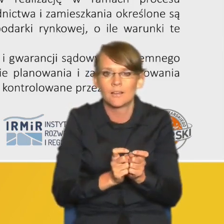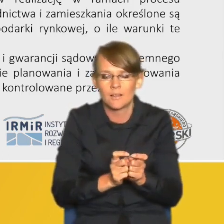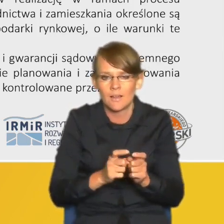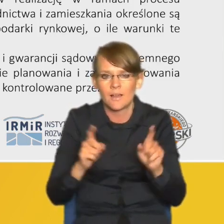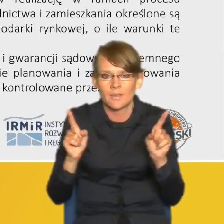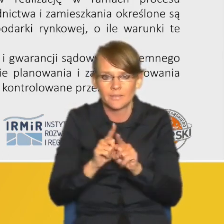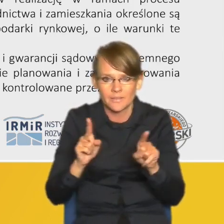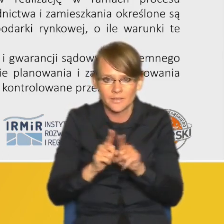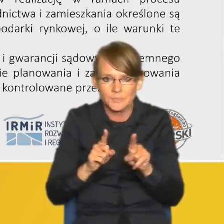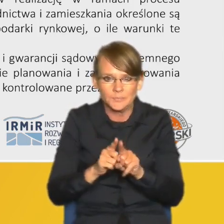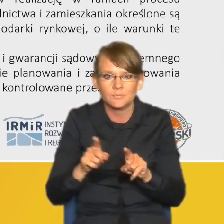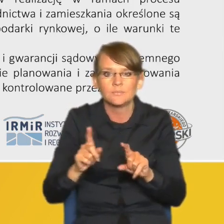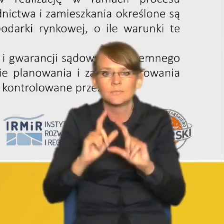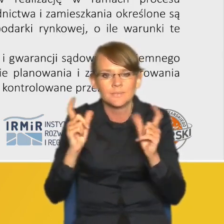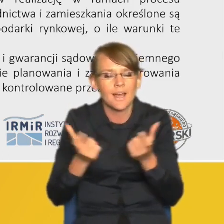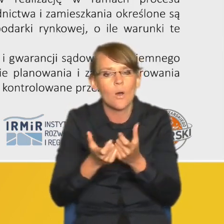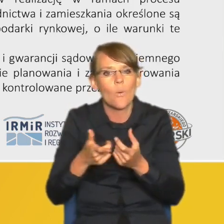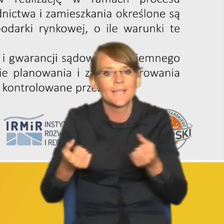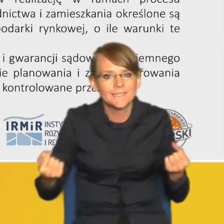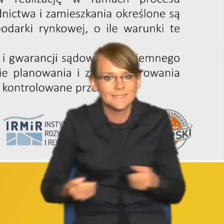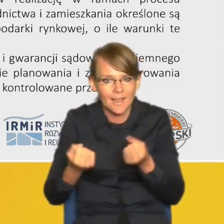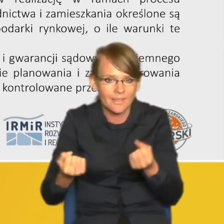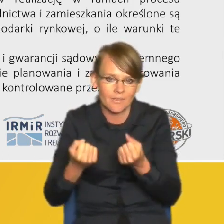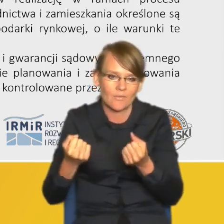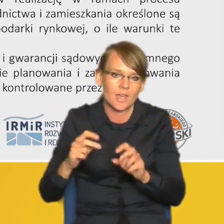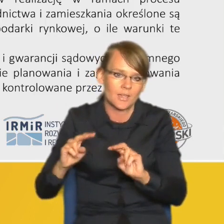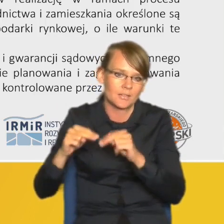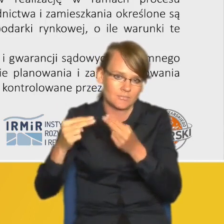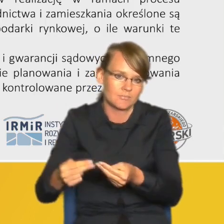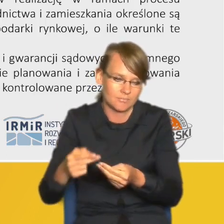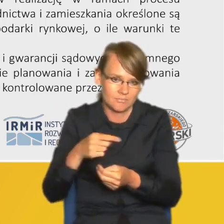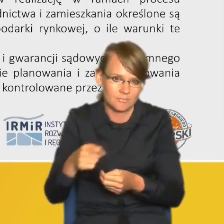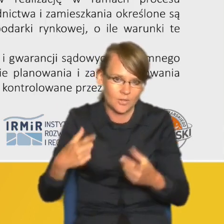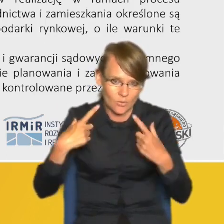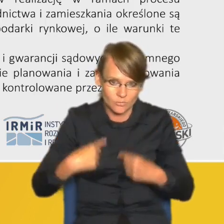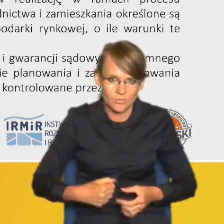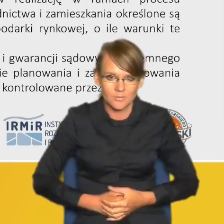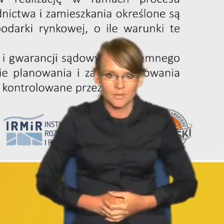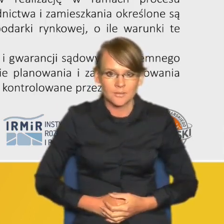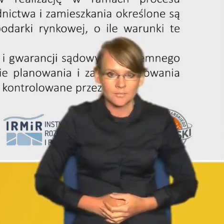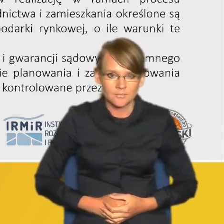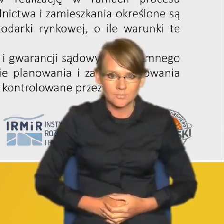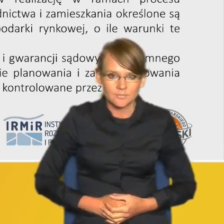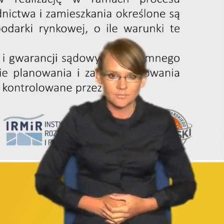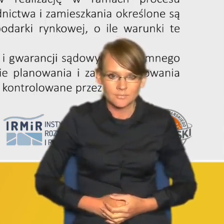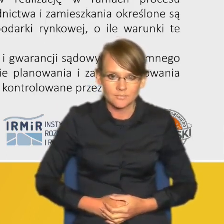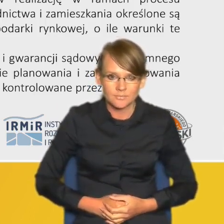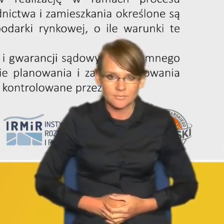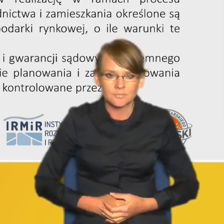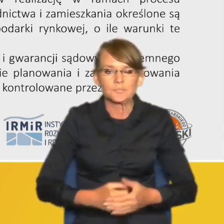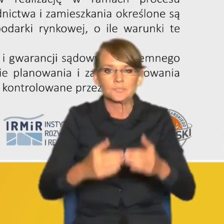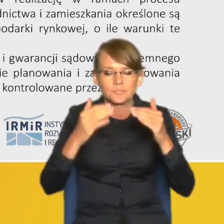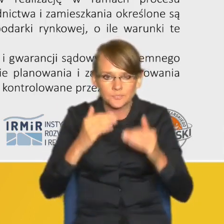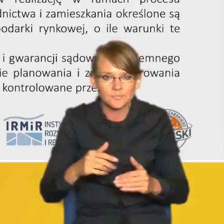oddając całą inicjatywę w ręce tych osób no i wreszcie ma ten ta zasada